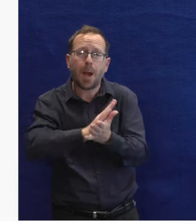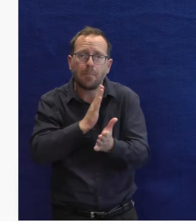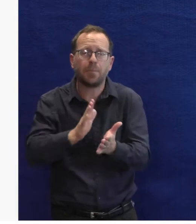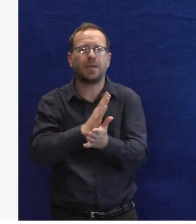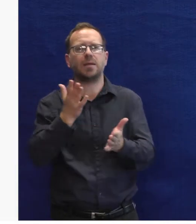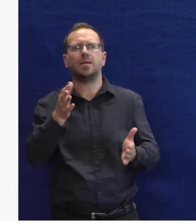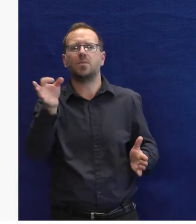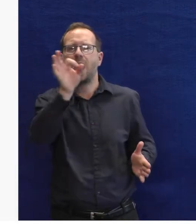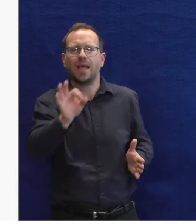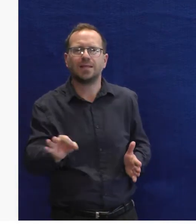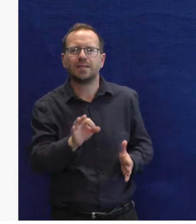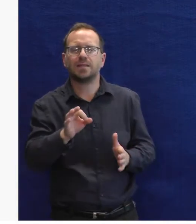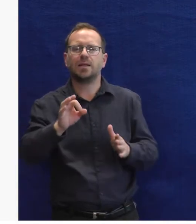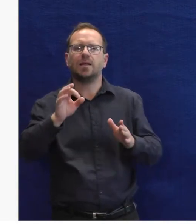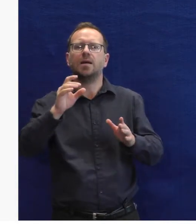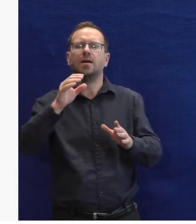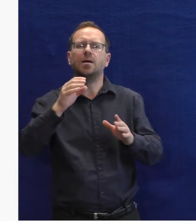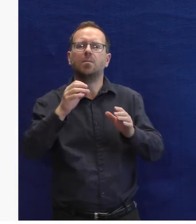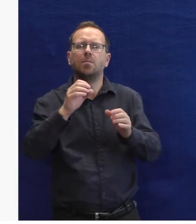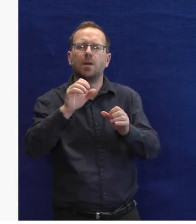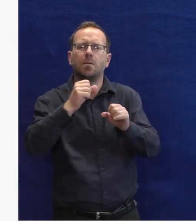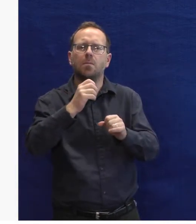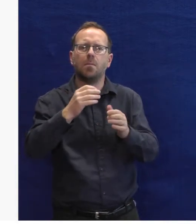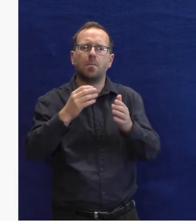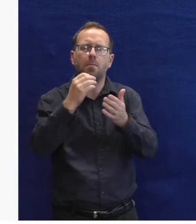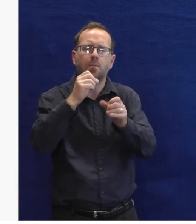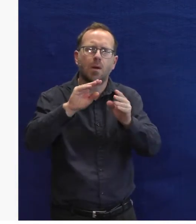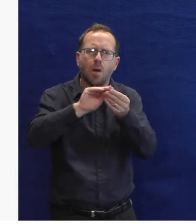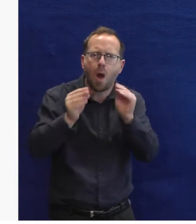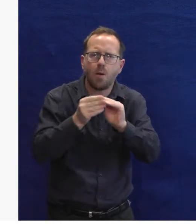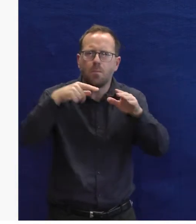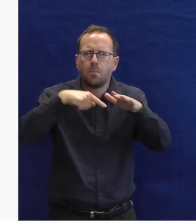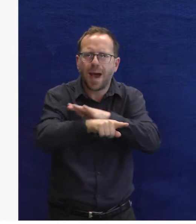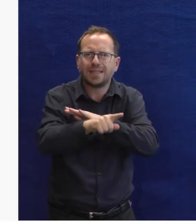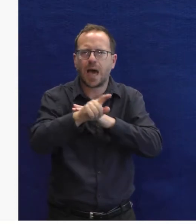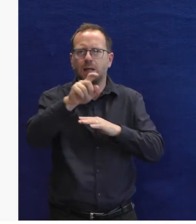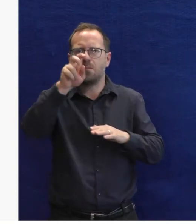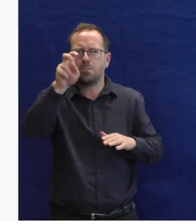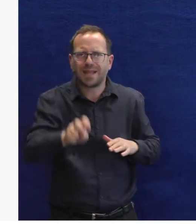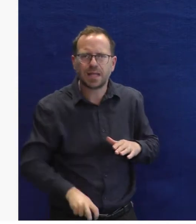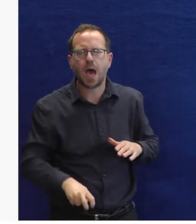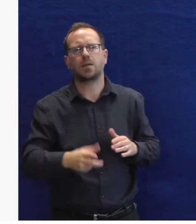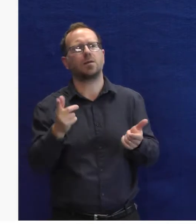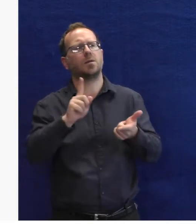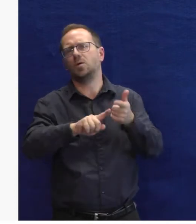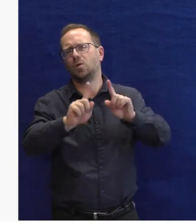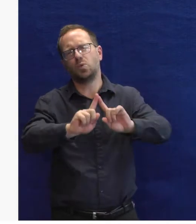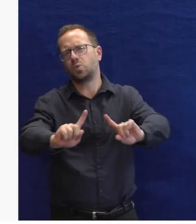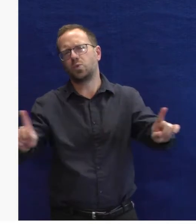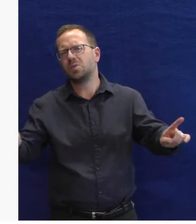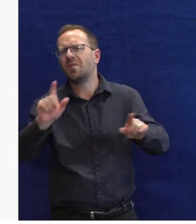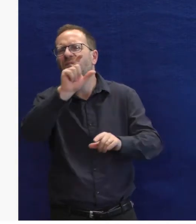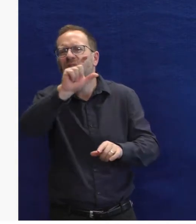Zahledá v mapách, podívá se na S-Reality nebo S-Bazaar. To jsou všechno služby seznamu. A skrze tenhle ekosystém